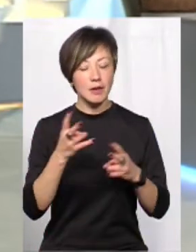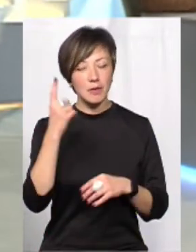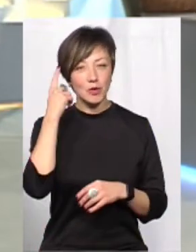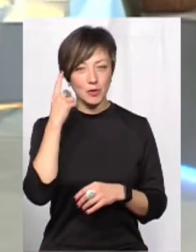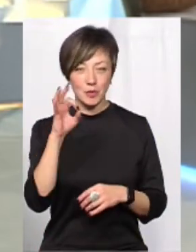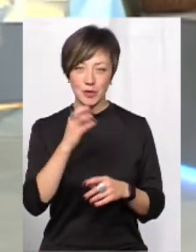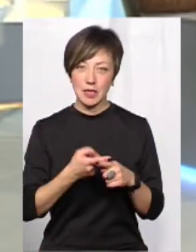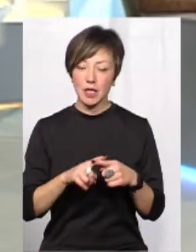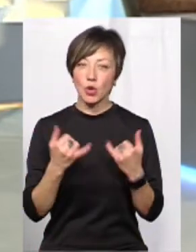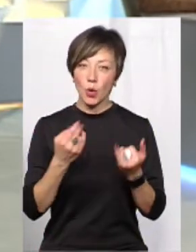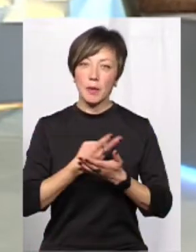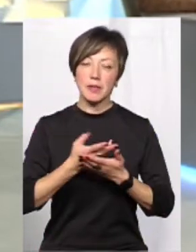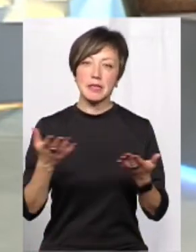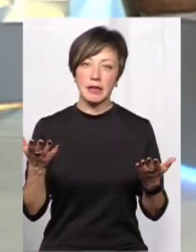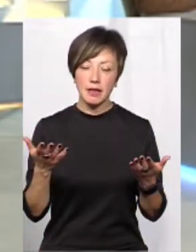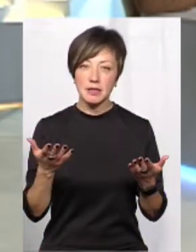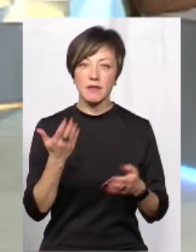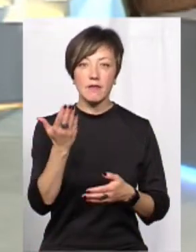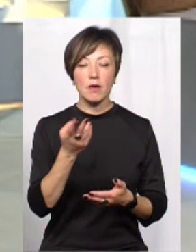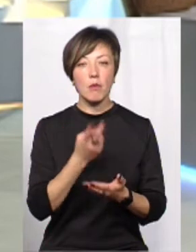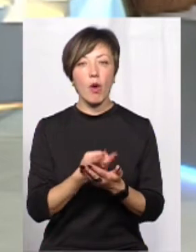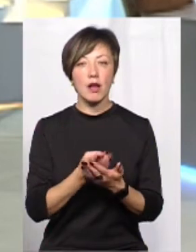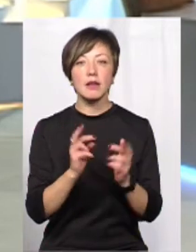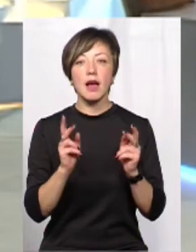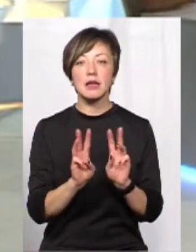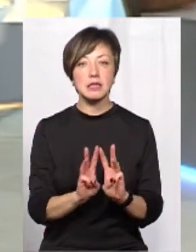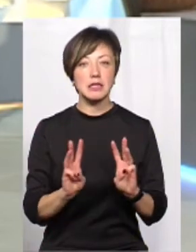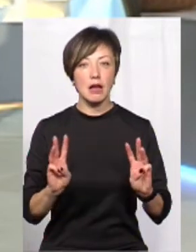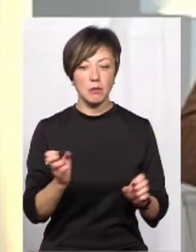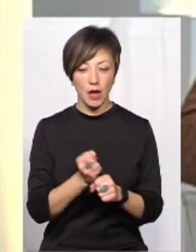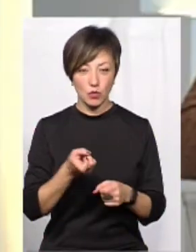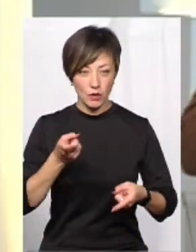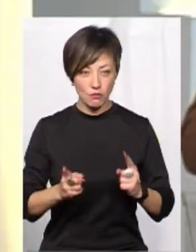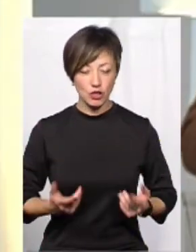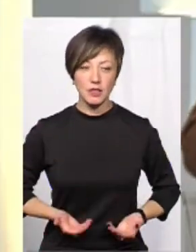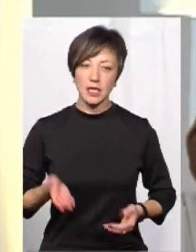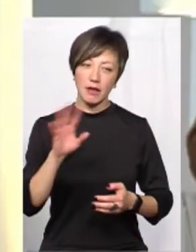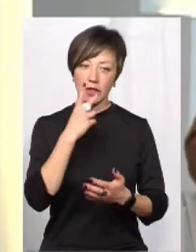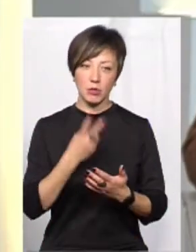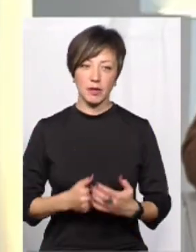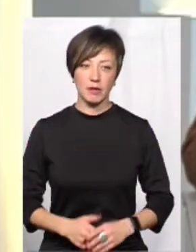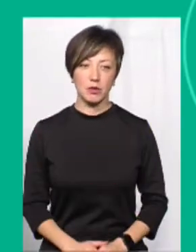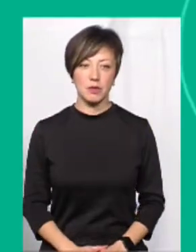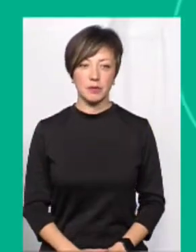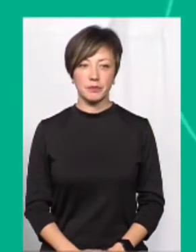подумати. Сьогодні на презентації ви показували, як САЙ працює в житті. Давайте подивимося.